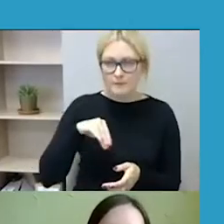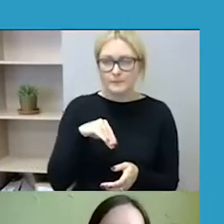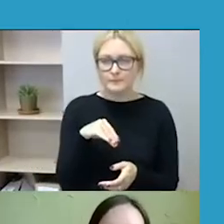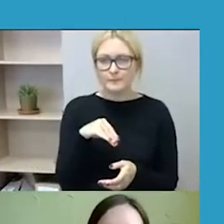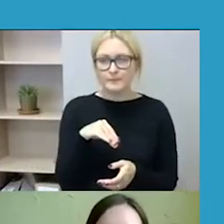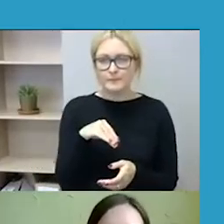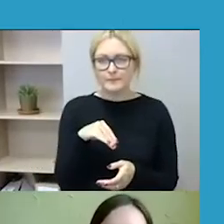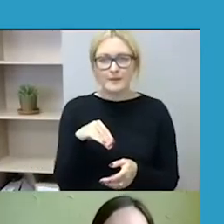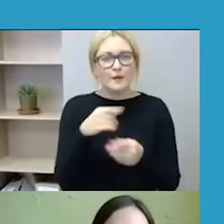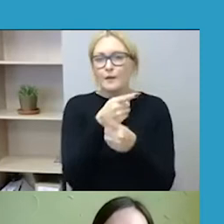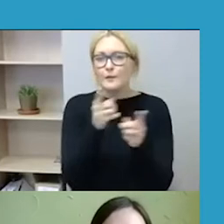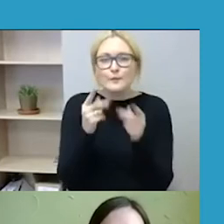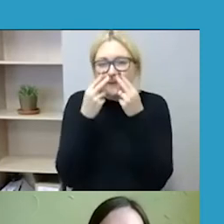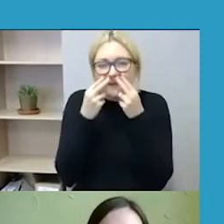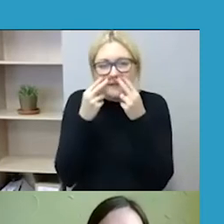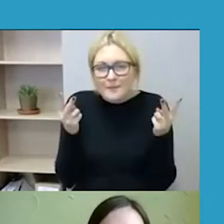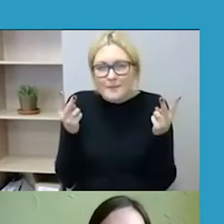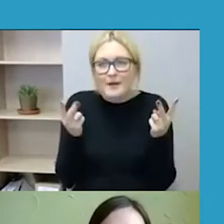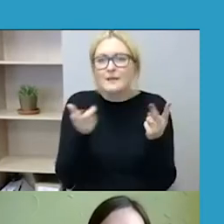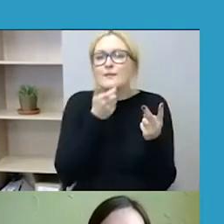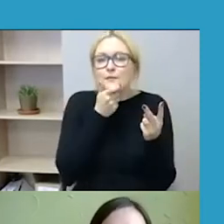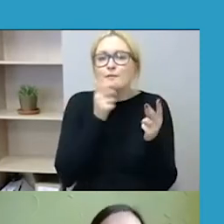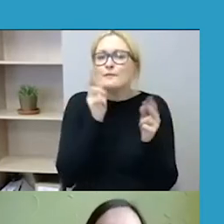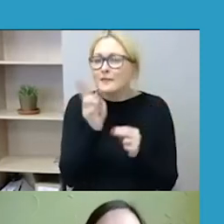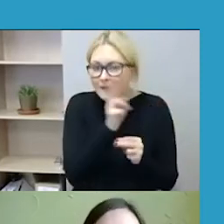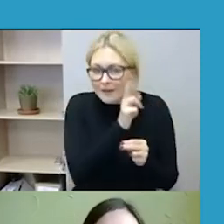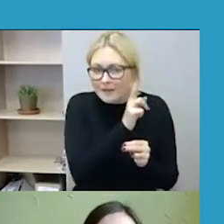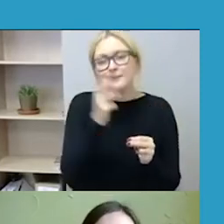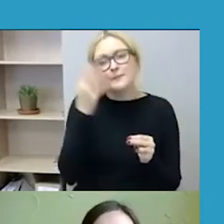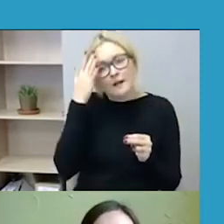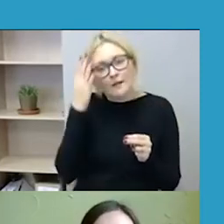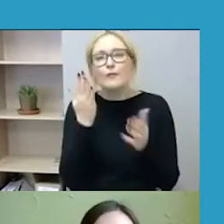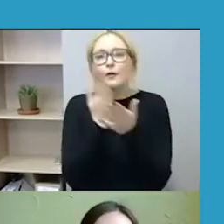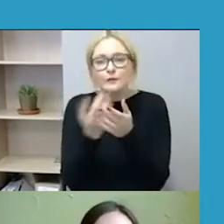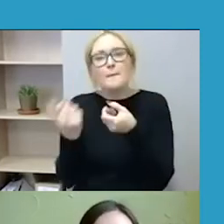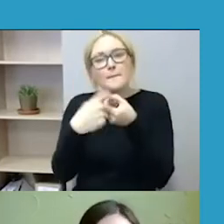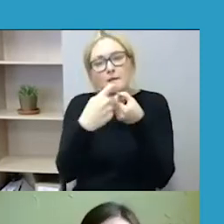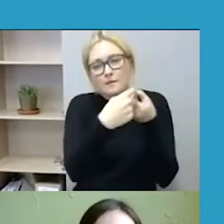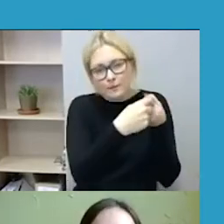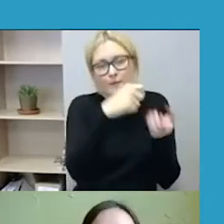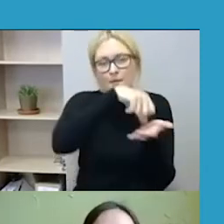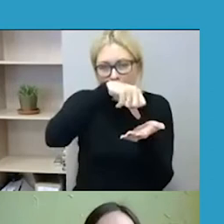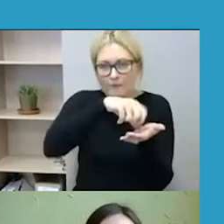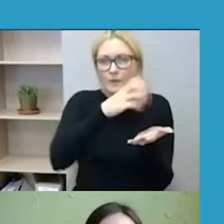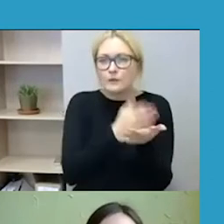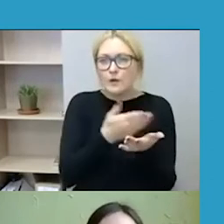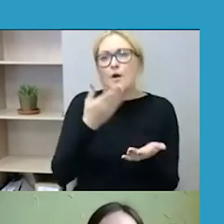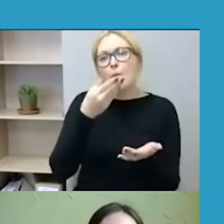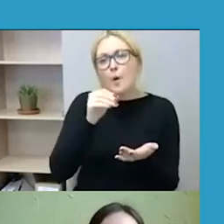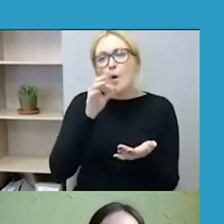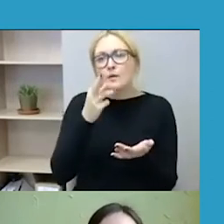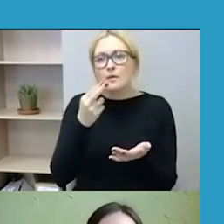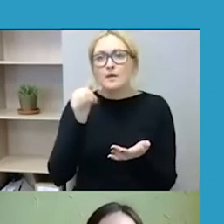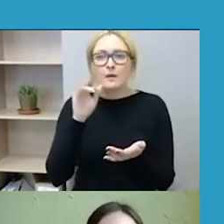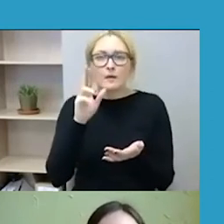nematom jūsų stebinčių, bet labai džiaugiamės jo prisijungėte. Tai esu Monika Gulia-Kaitė, Europos žmogus eisio fondo